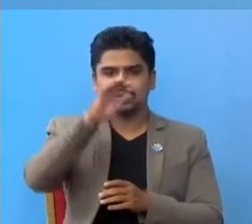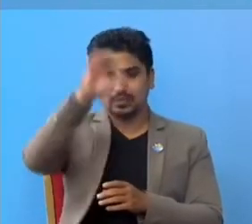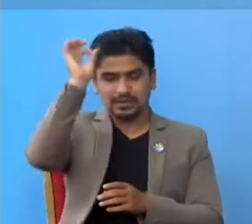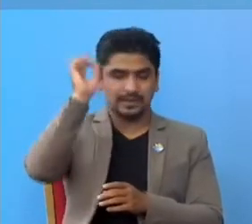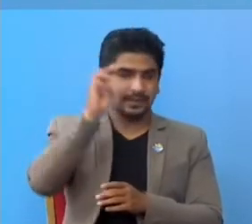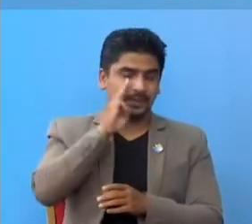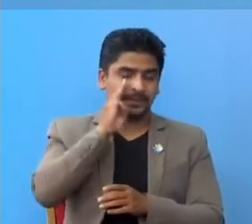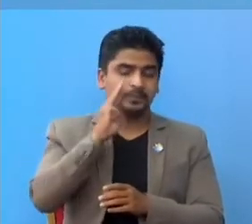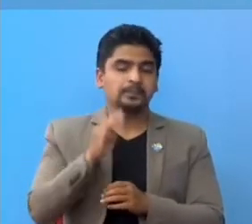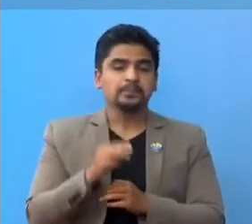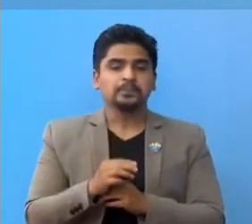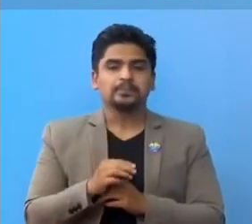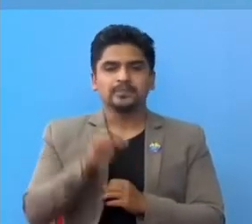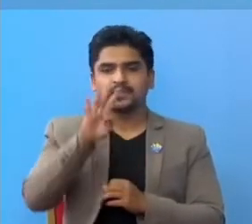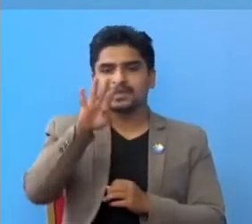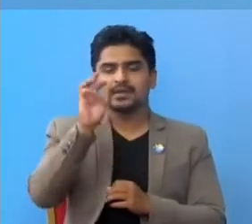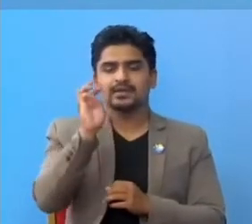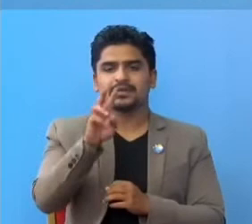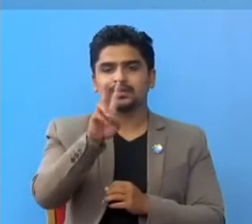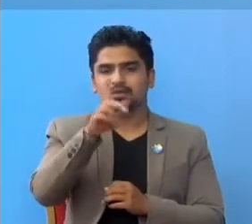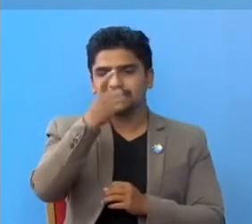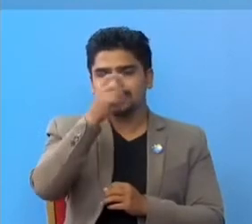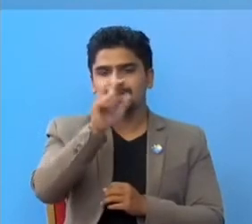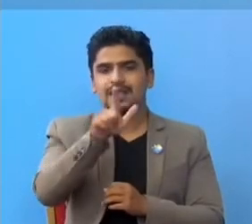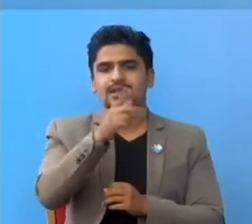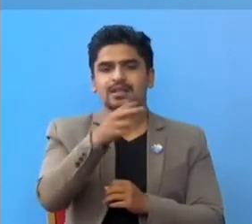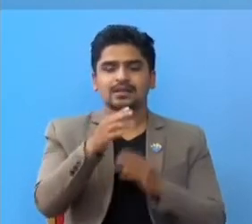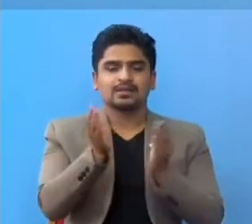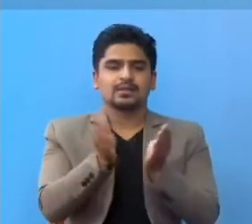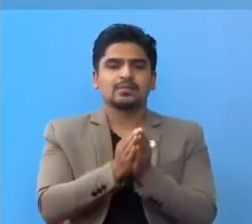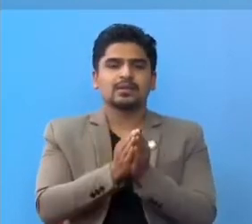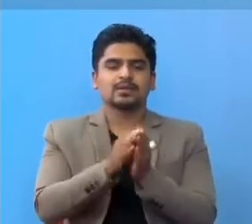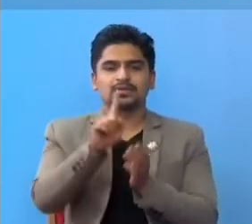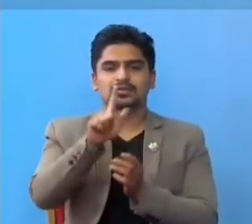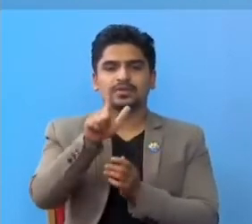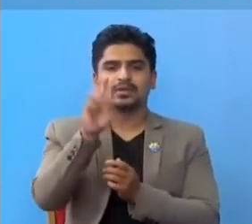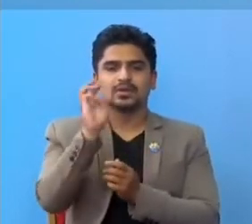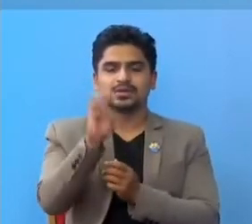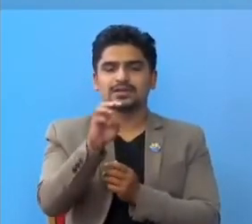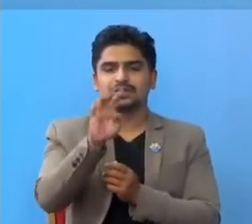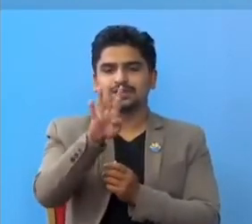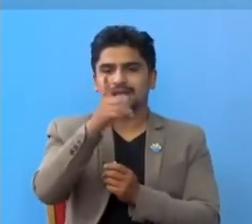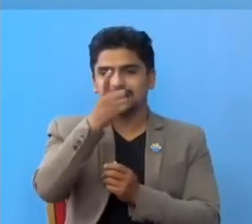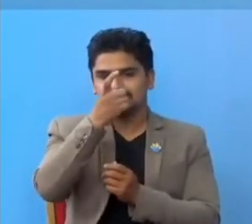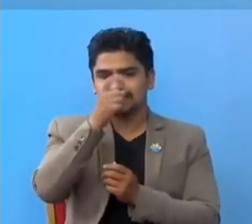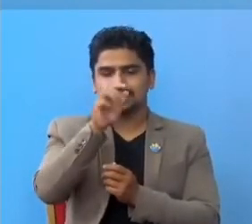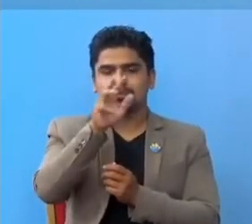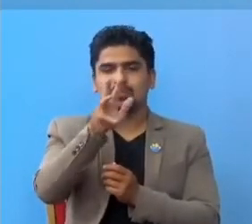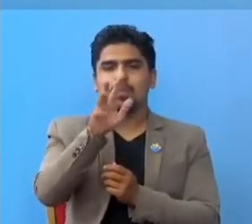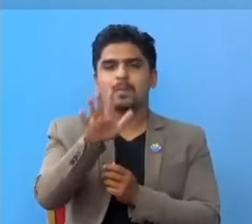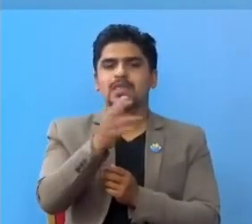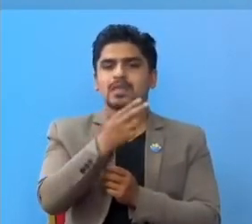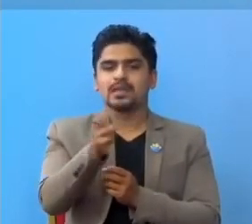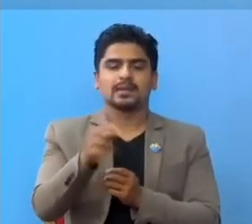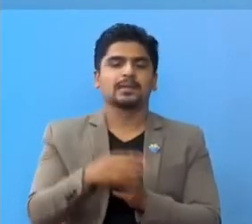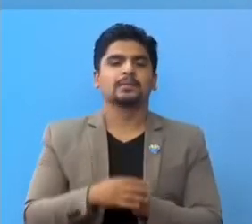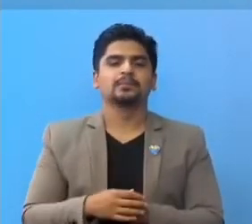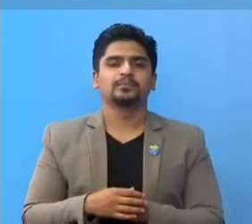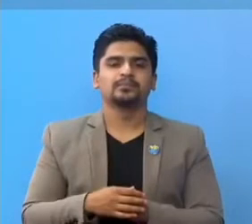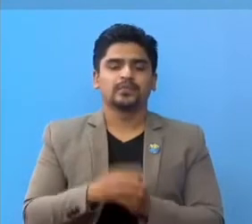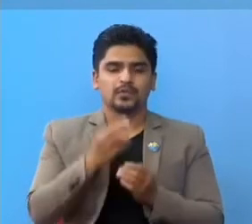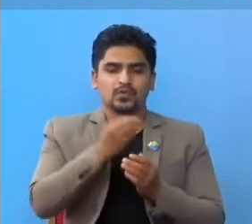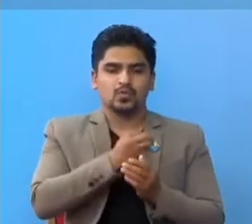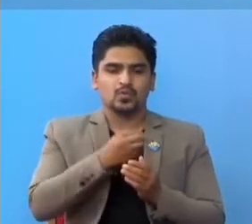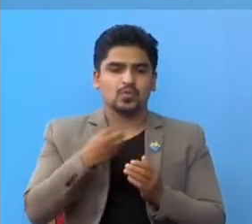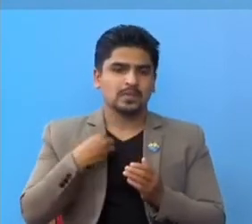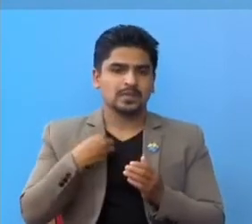प्रदेश वाट 420-7, गरी जम्मां 17495। उपचार